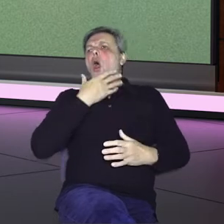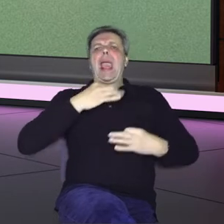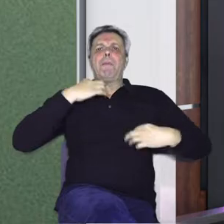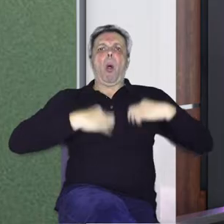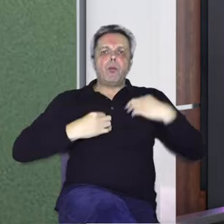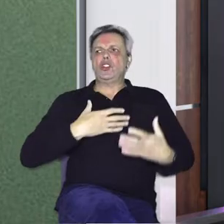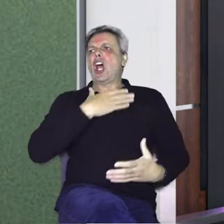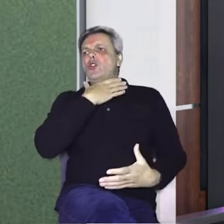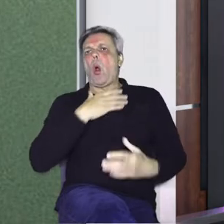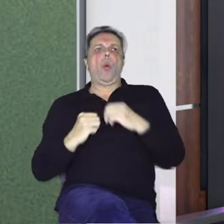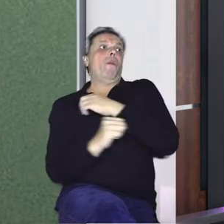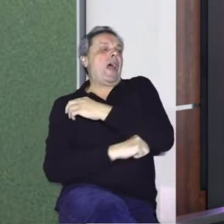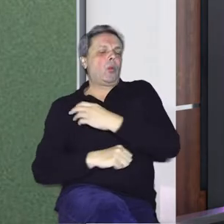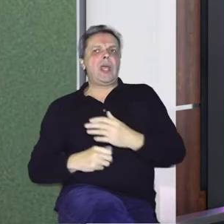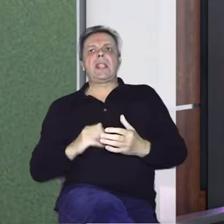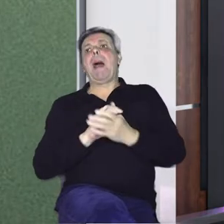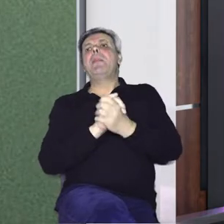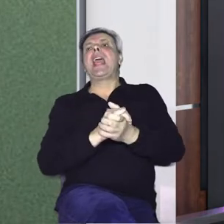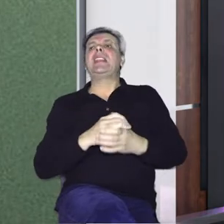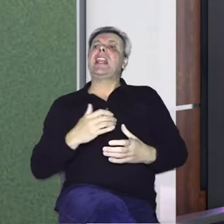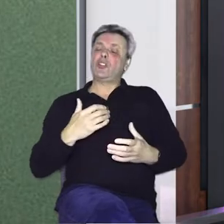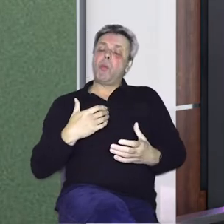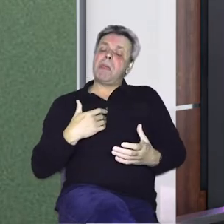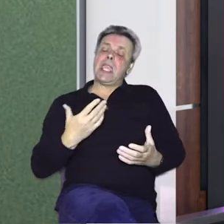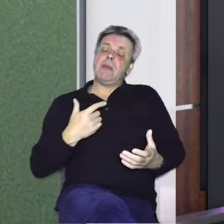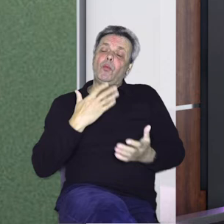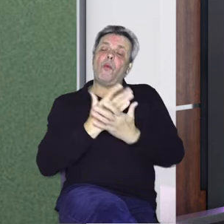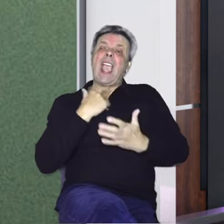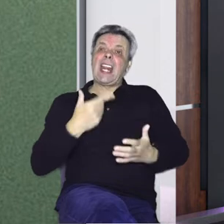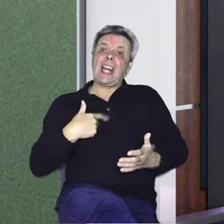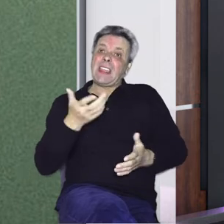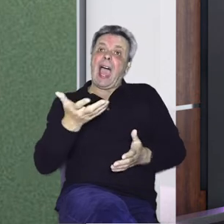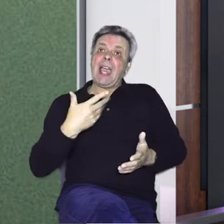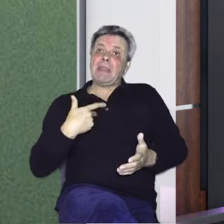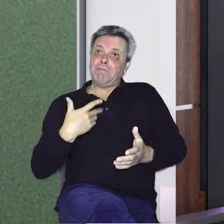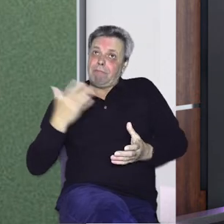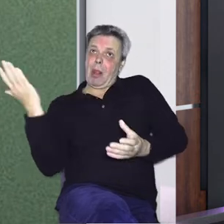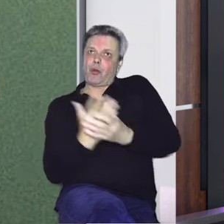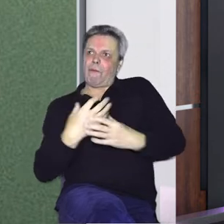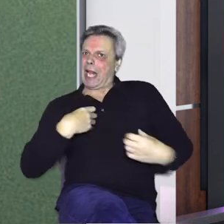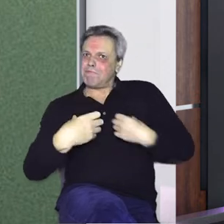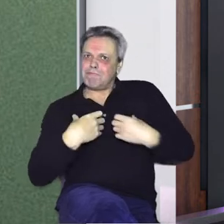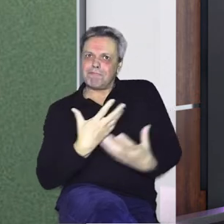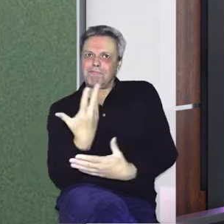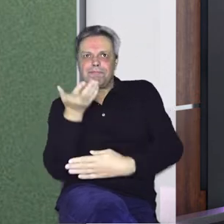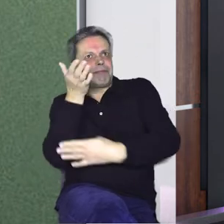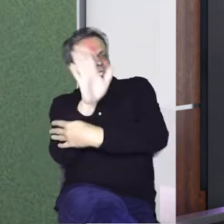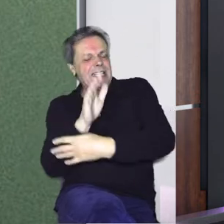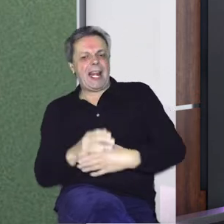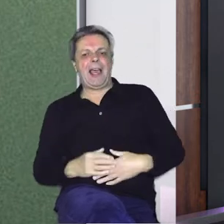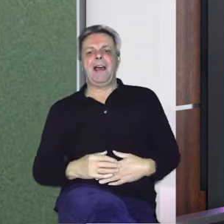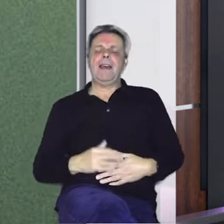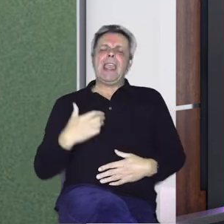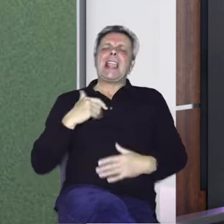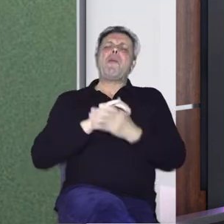stvari. Prijatelju su mi uvijek ovolili da sam zato i da sam zato rođen za modu, za scenu. Uvijek ću se sjetiti moje jedne prijateljice koja mi je